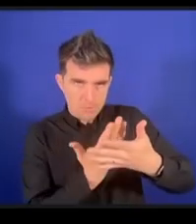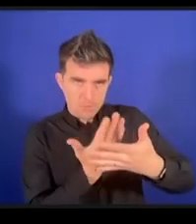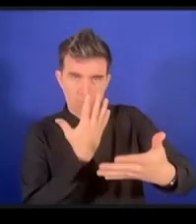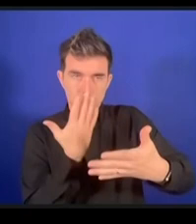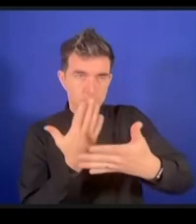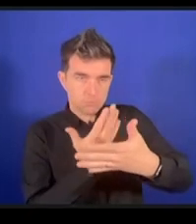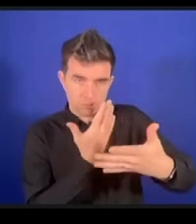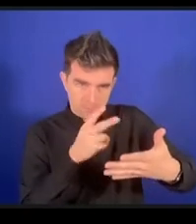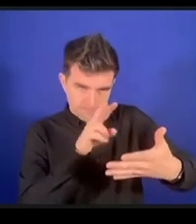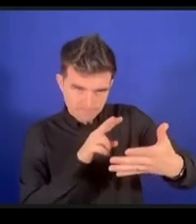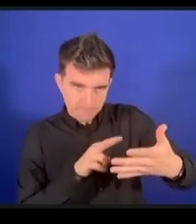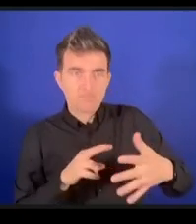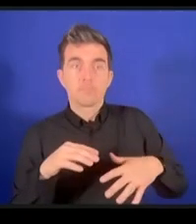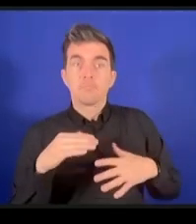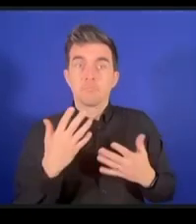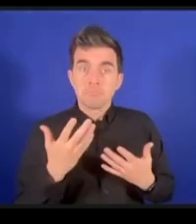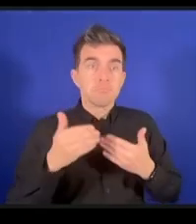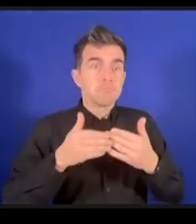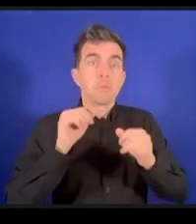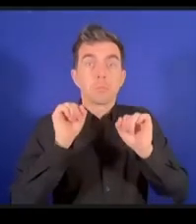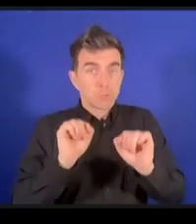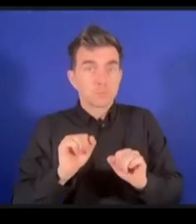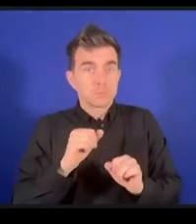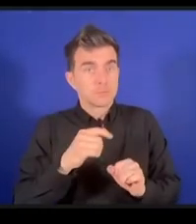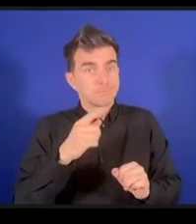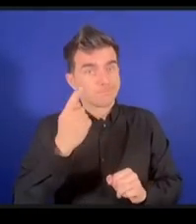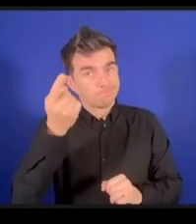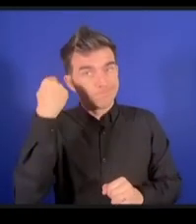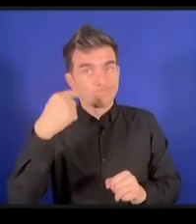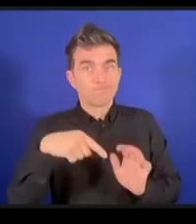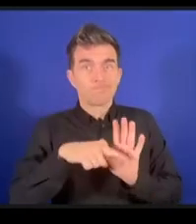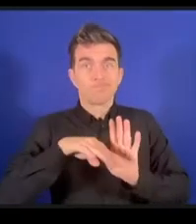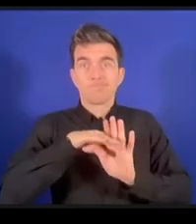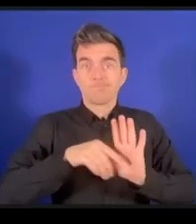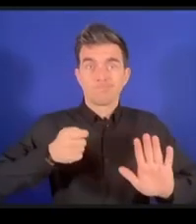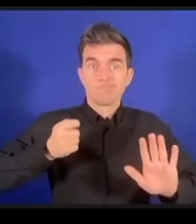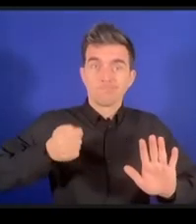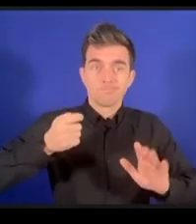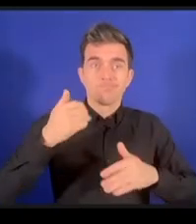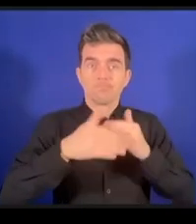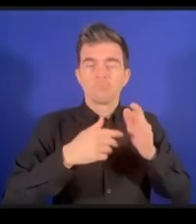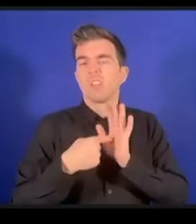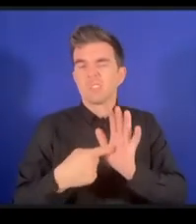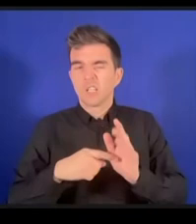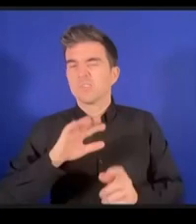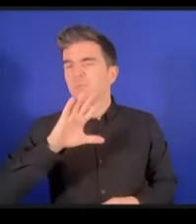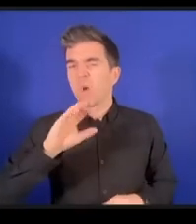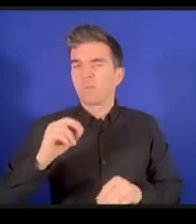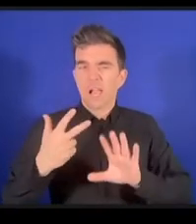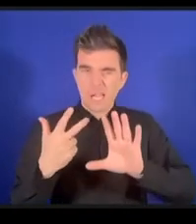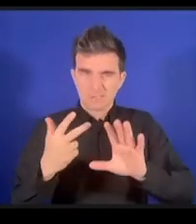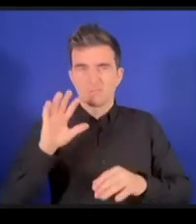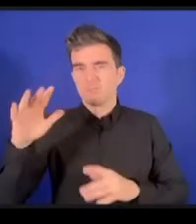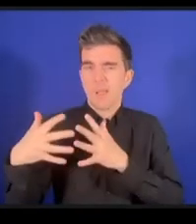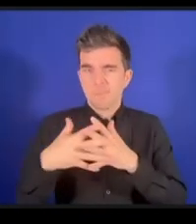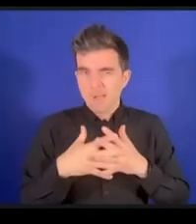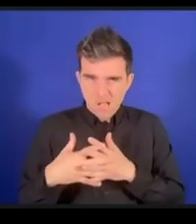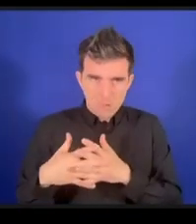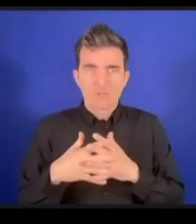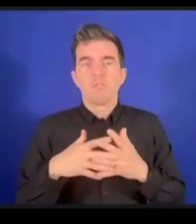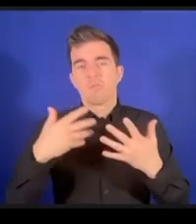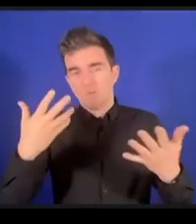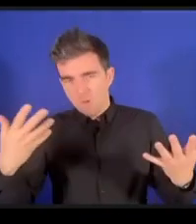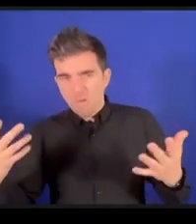ありますセクション585ですそういうもので法的に拘束力があって